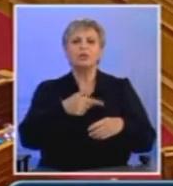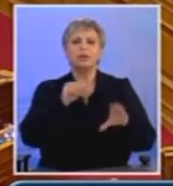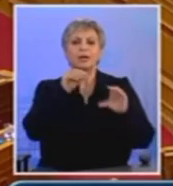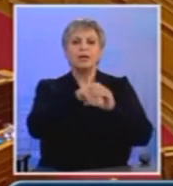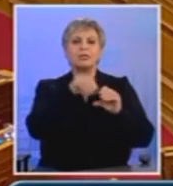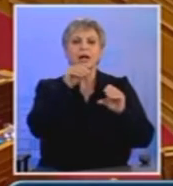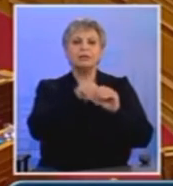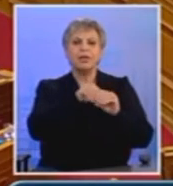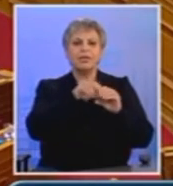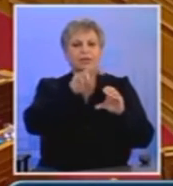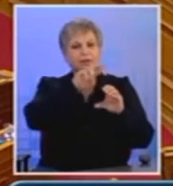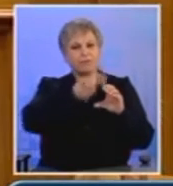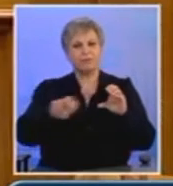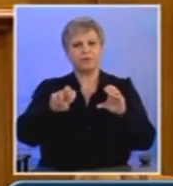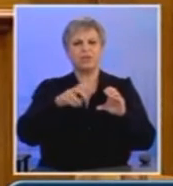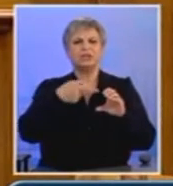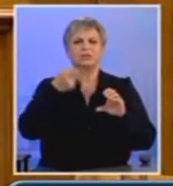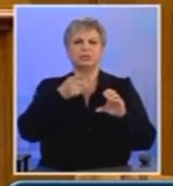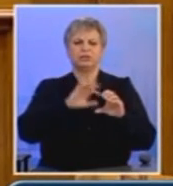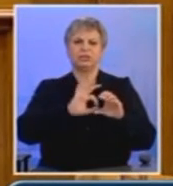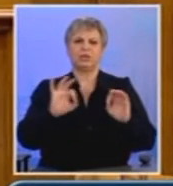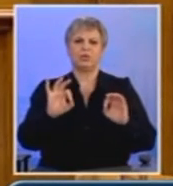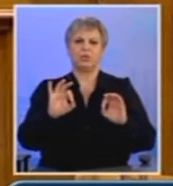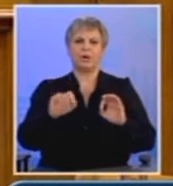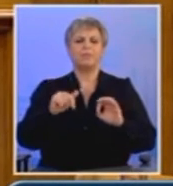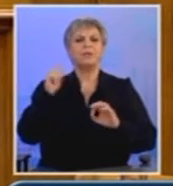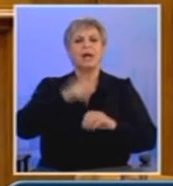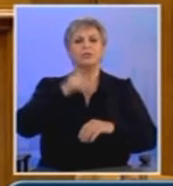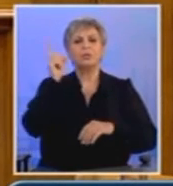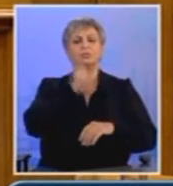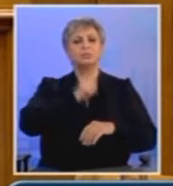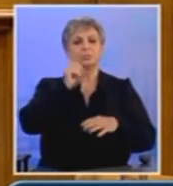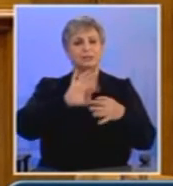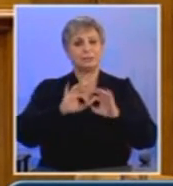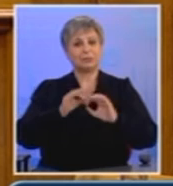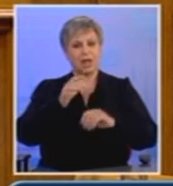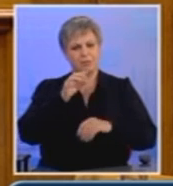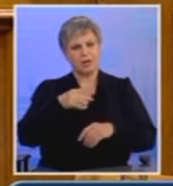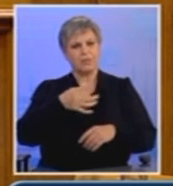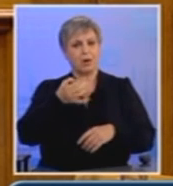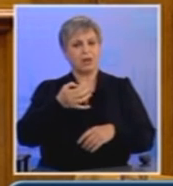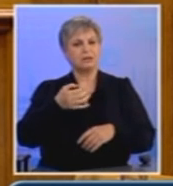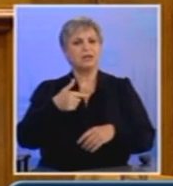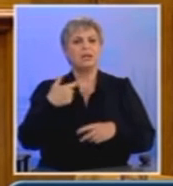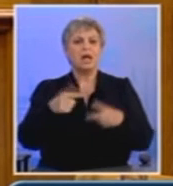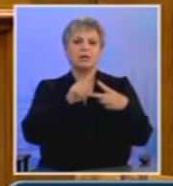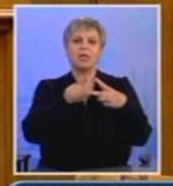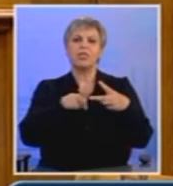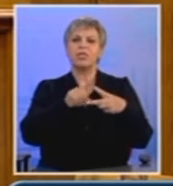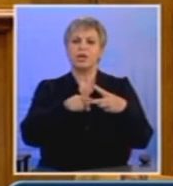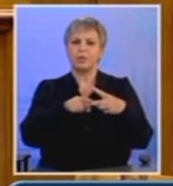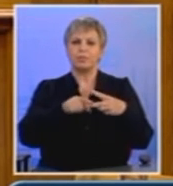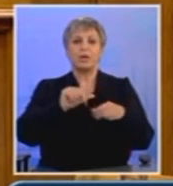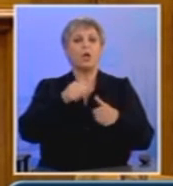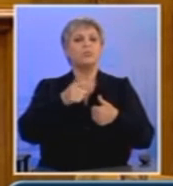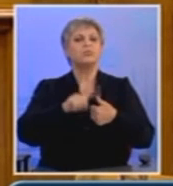νέος μύθος με τον οποίο συνοδεύεται το τερατώδες μνημόνιο έχει δύο συστατικά στοιχεία. Το πρώτο είναι